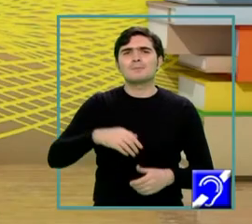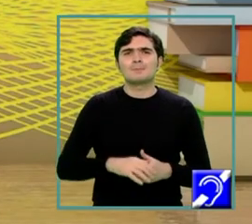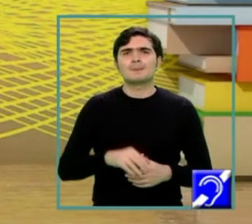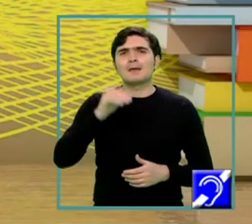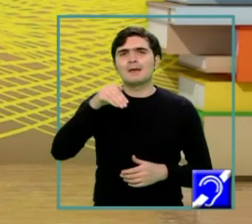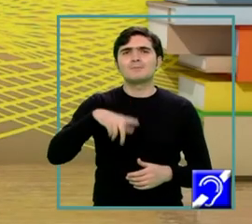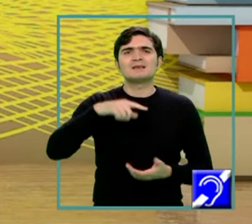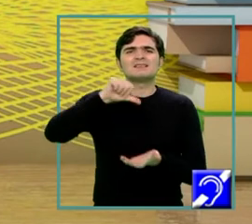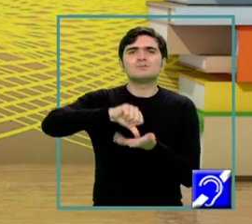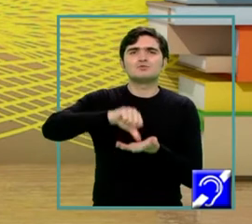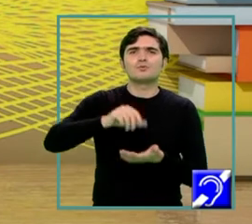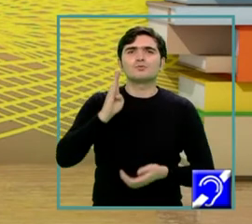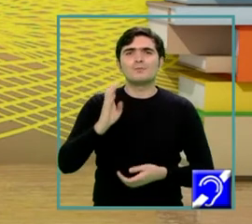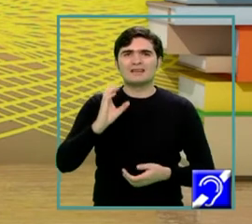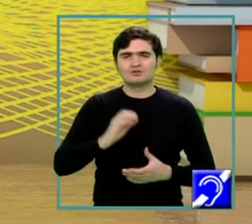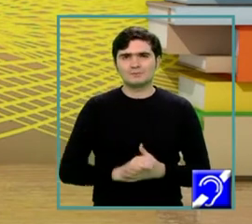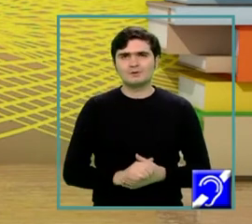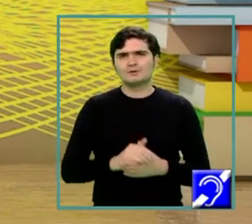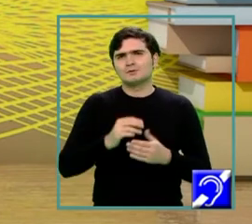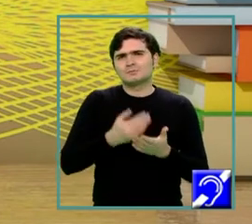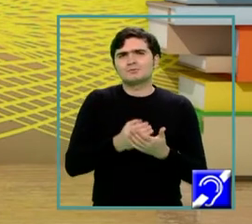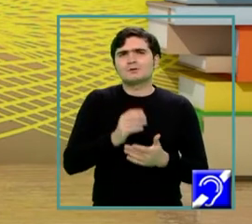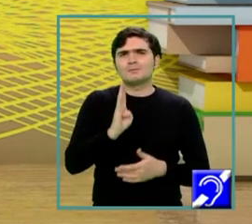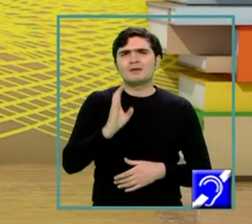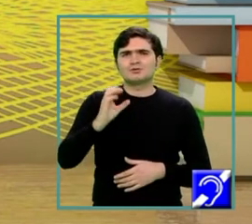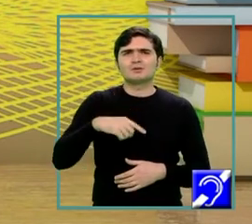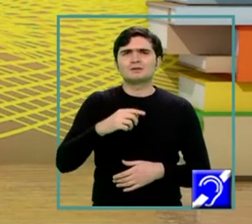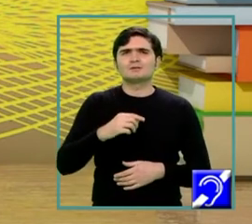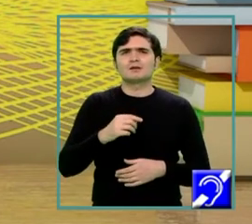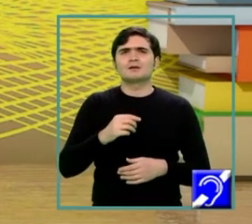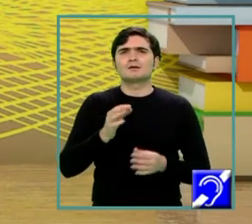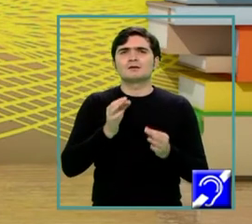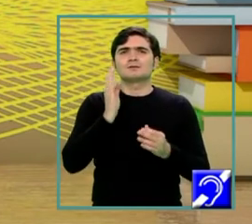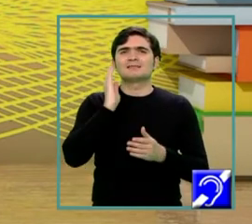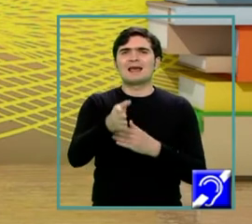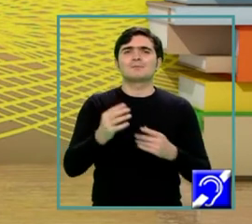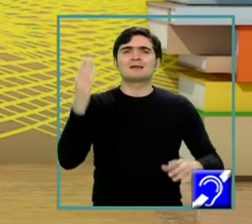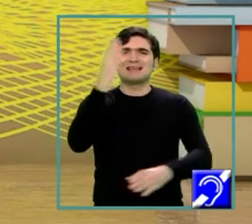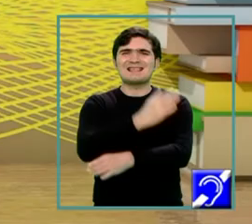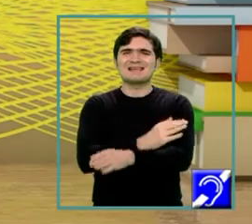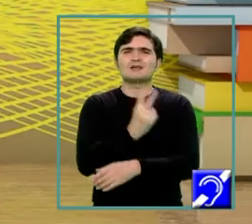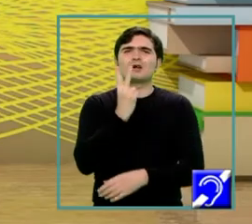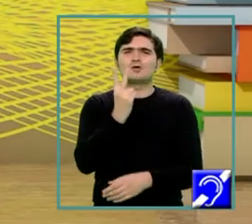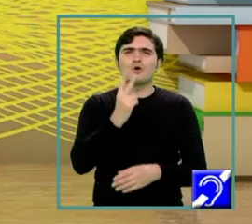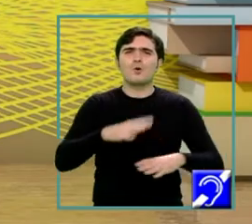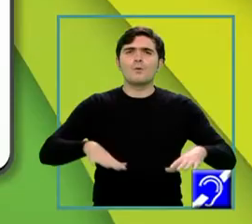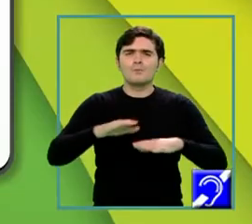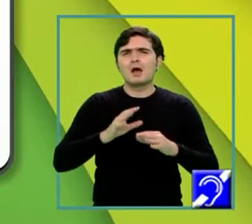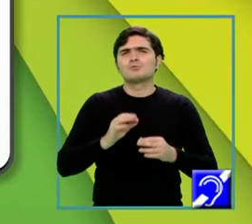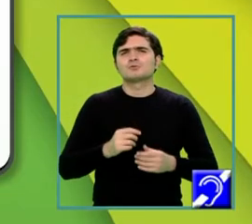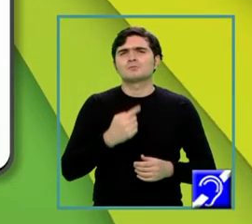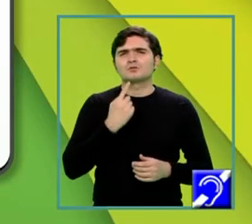M fiind mijlocului BC și cum BC este dreapta de intersecție a celor două plane, am scris eu acolo o mâche comună, unghiul dintre